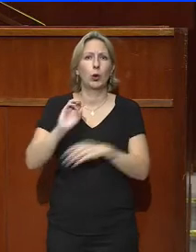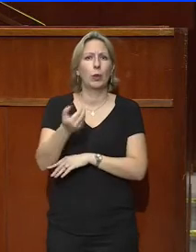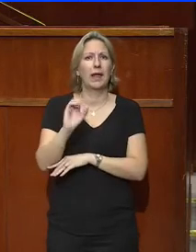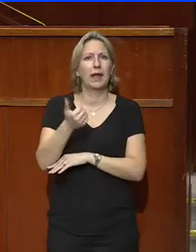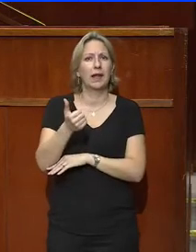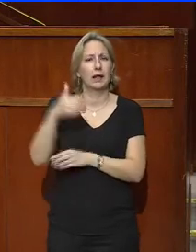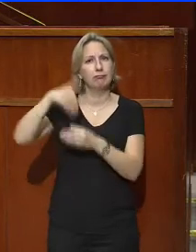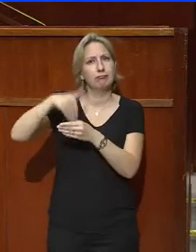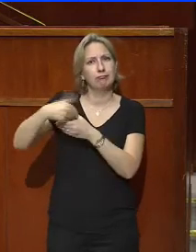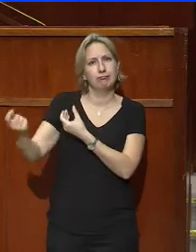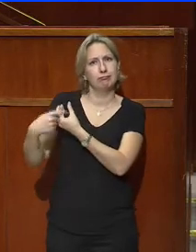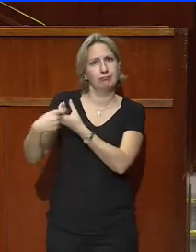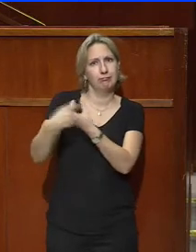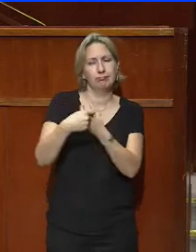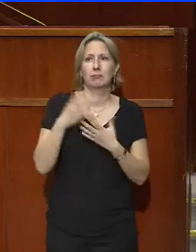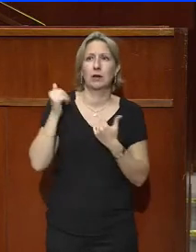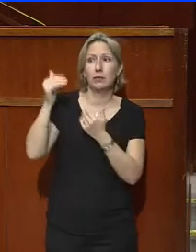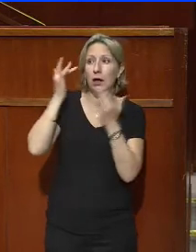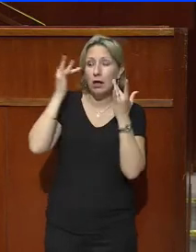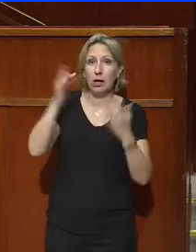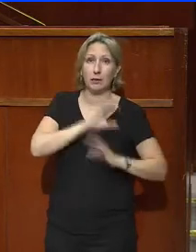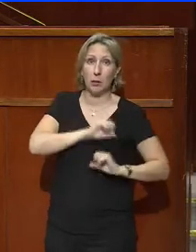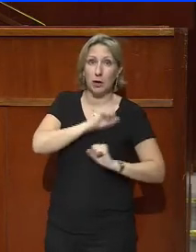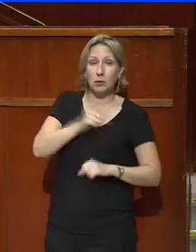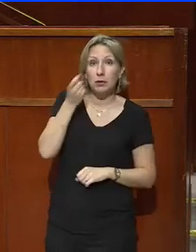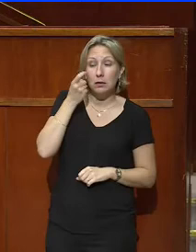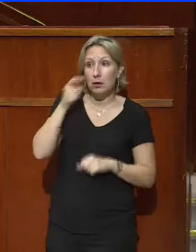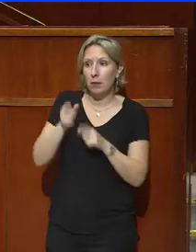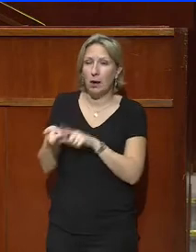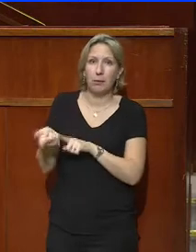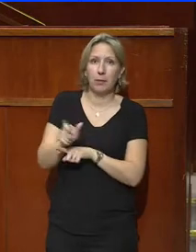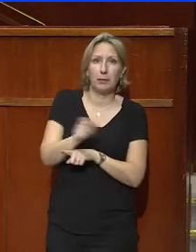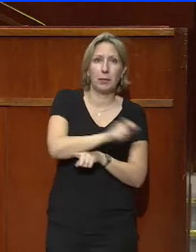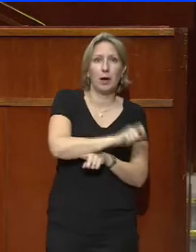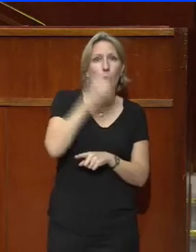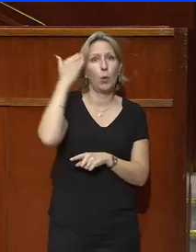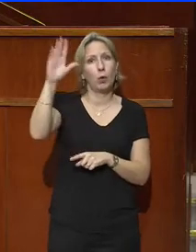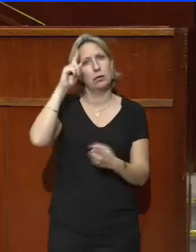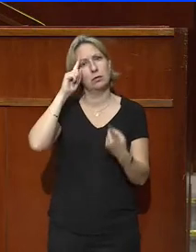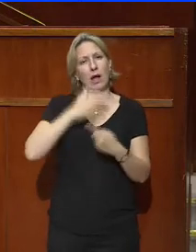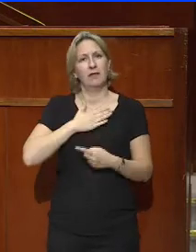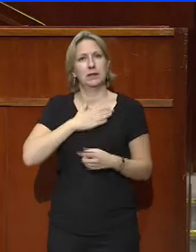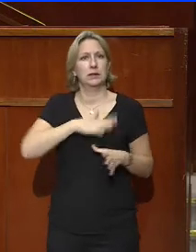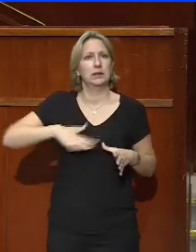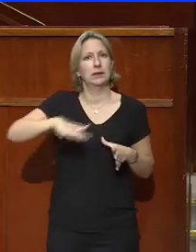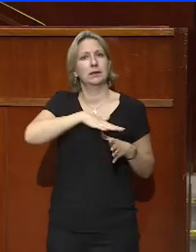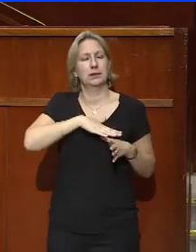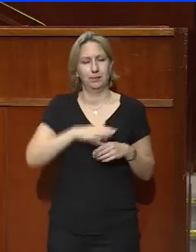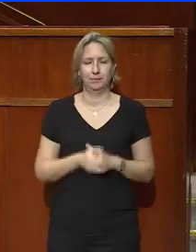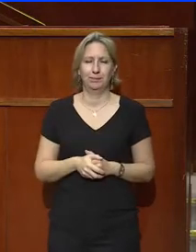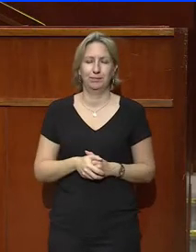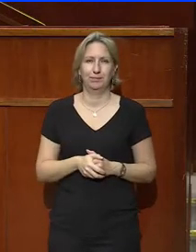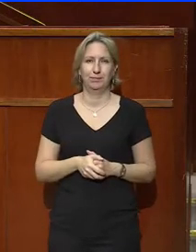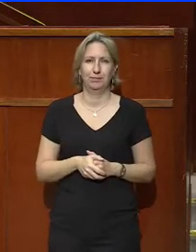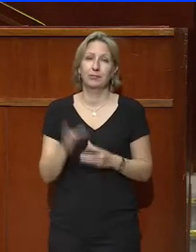plateforme que nous expérimentons et que nous étendrons à d'autres avis ultérieurement. Dois-je enfin